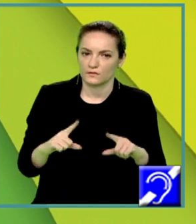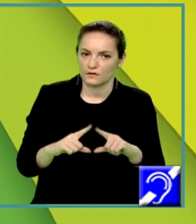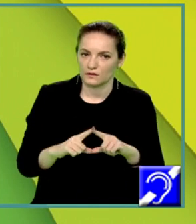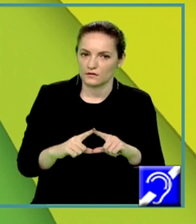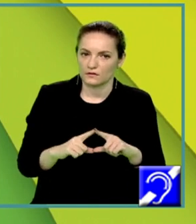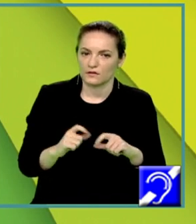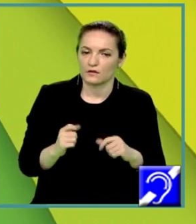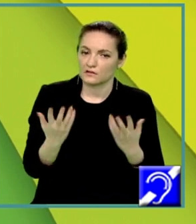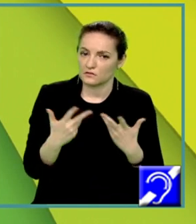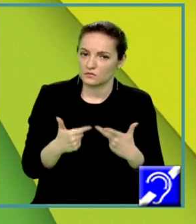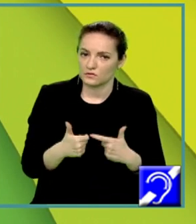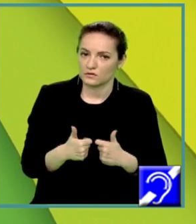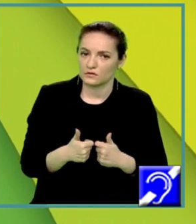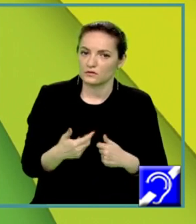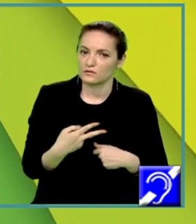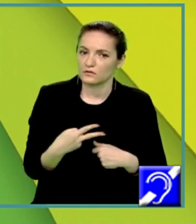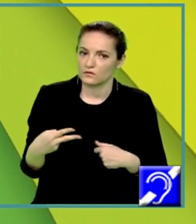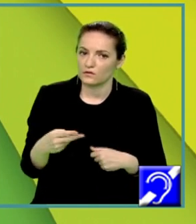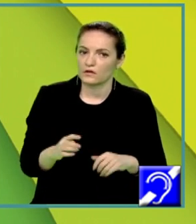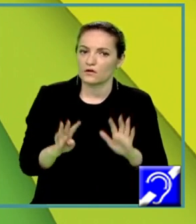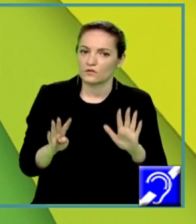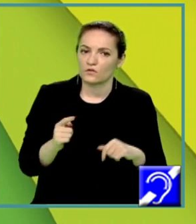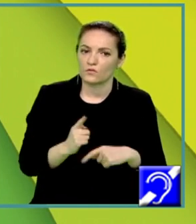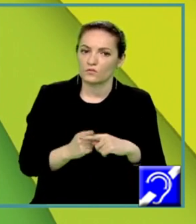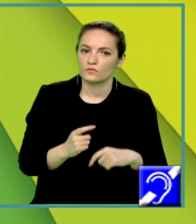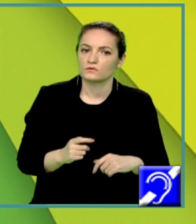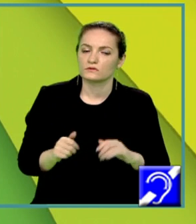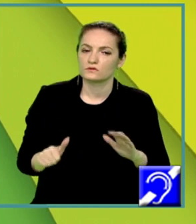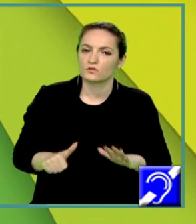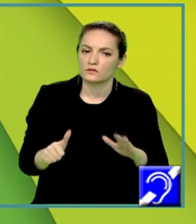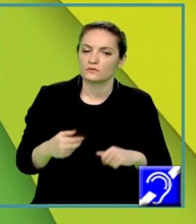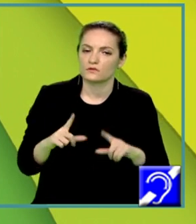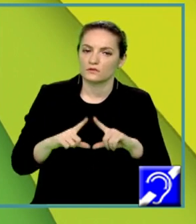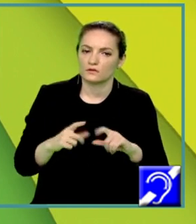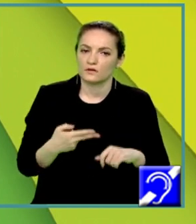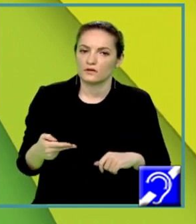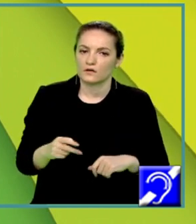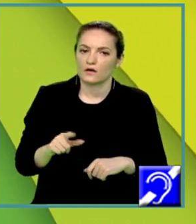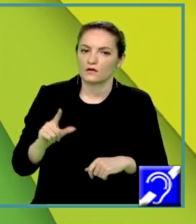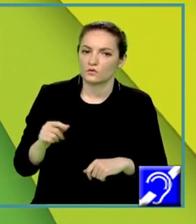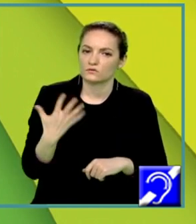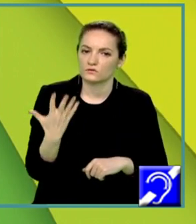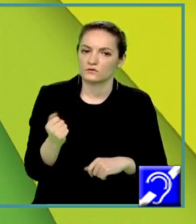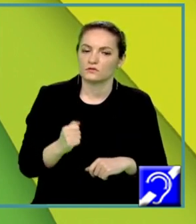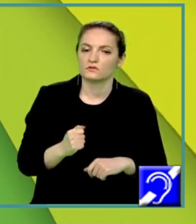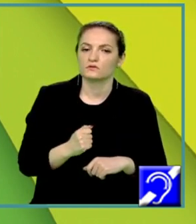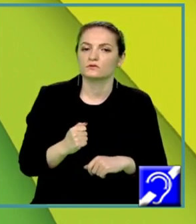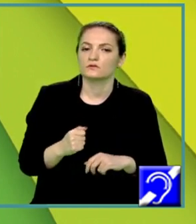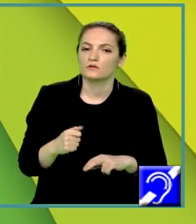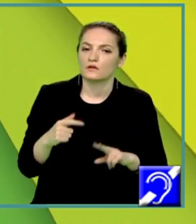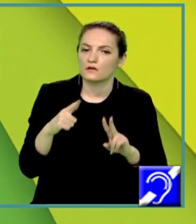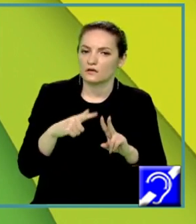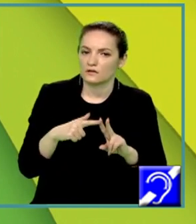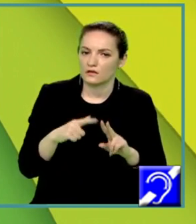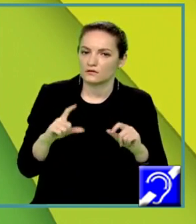delta făcând calculele va fi egal cu 9 plus 16. Delta egal cu 25 pătrat perfect și